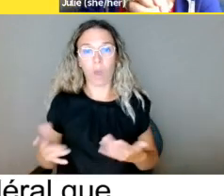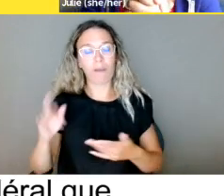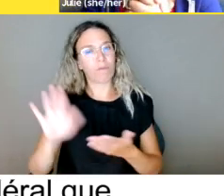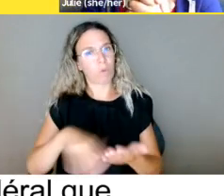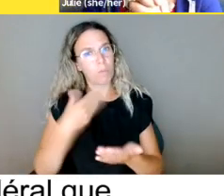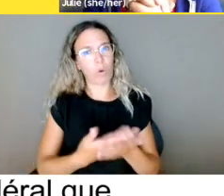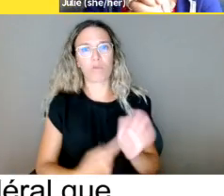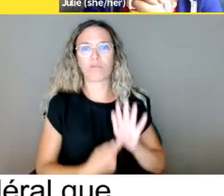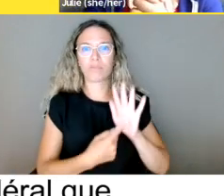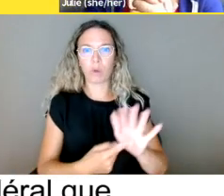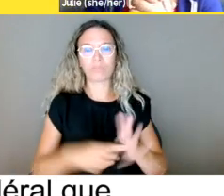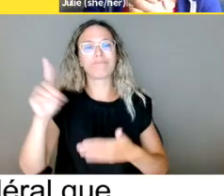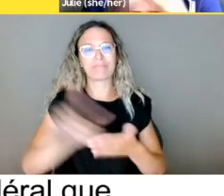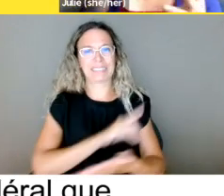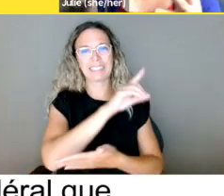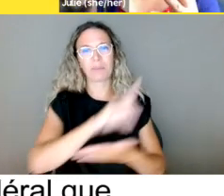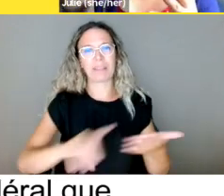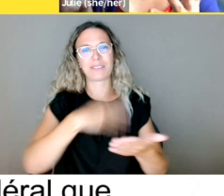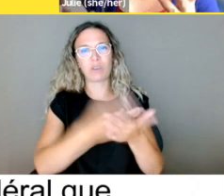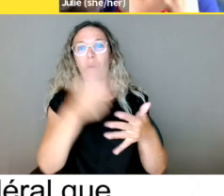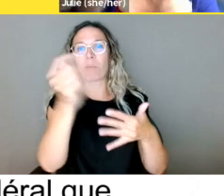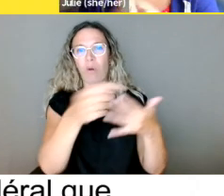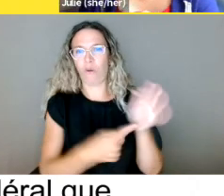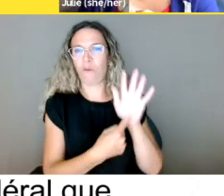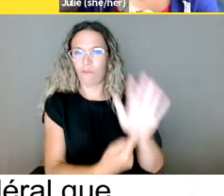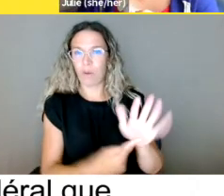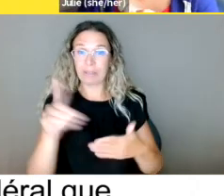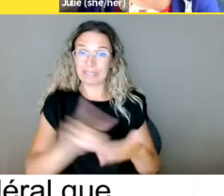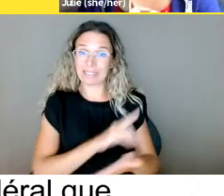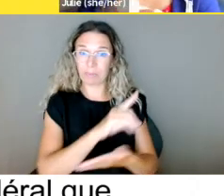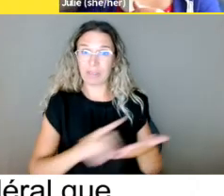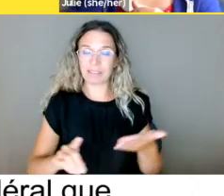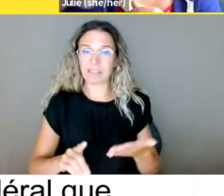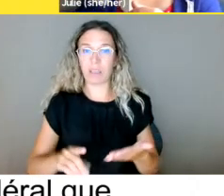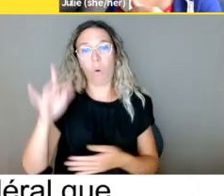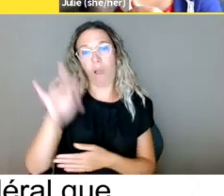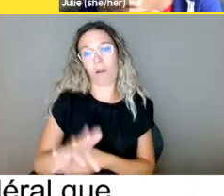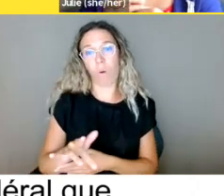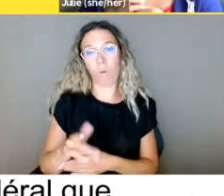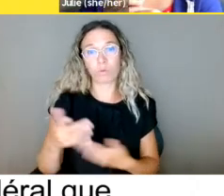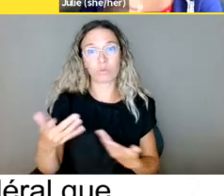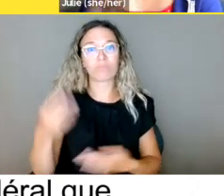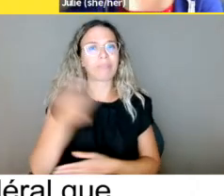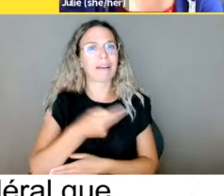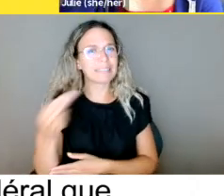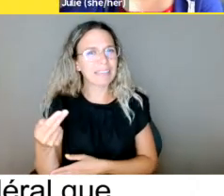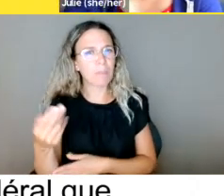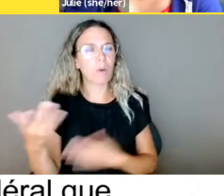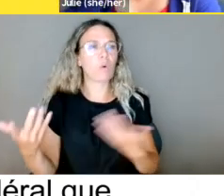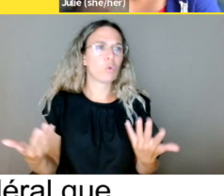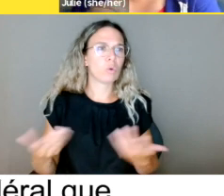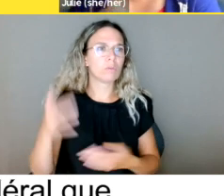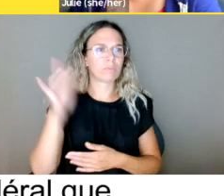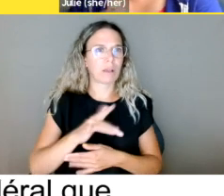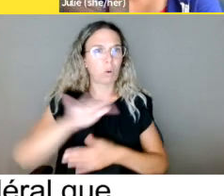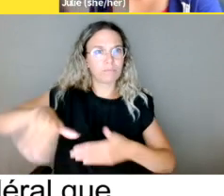déposer une plainte en vertu de la Charte canadienne, on a juste démontré qu'il y eu